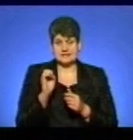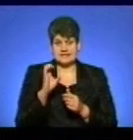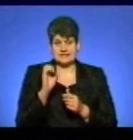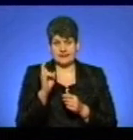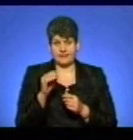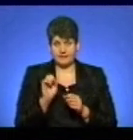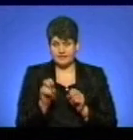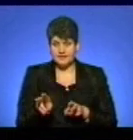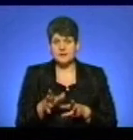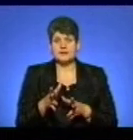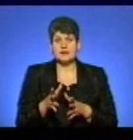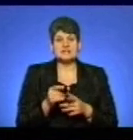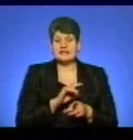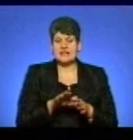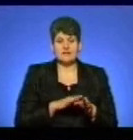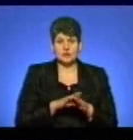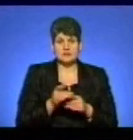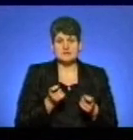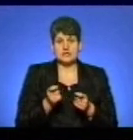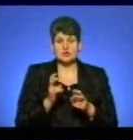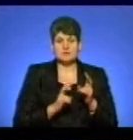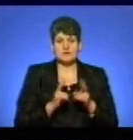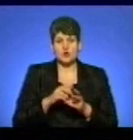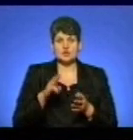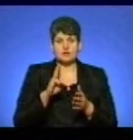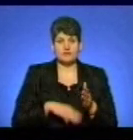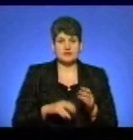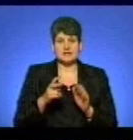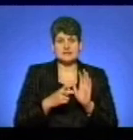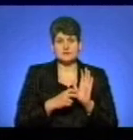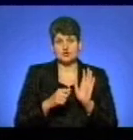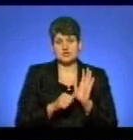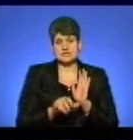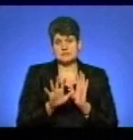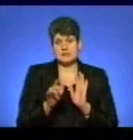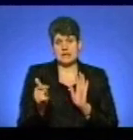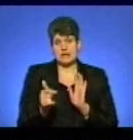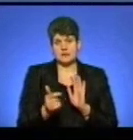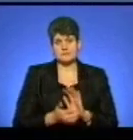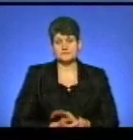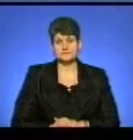припису Держекоінспекції адміністрацію підприємства оштрафували на 765 гривень.